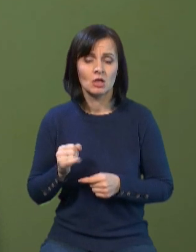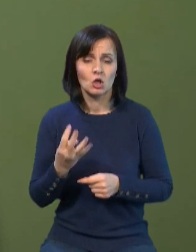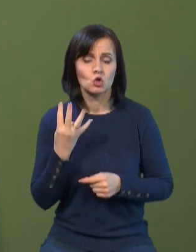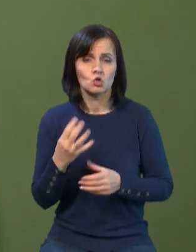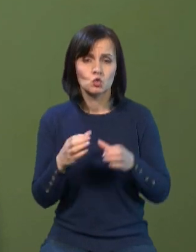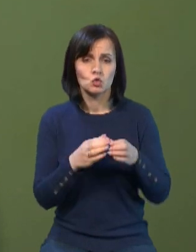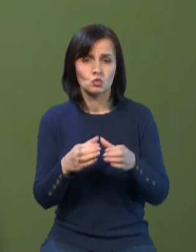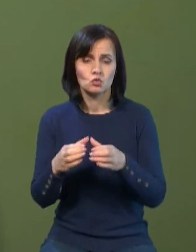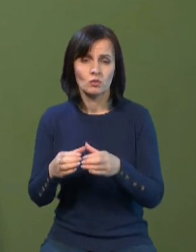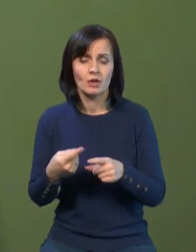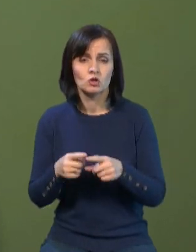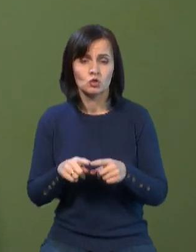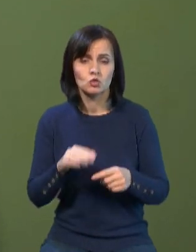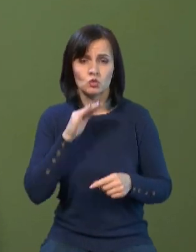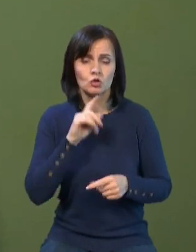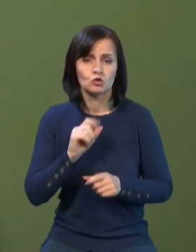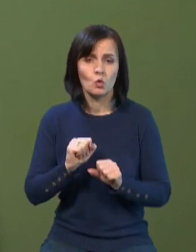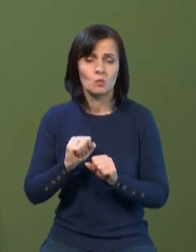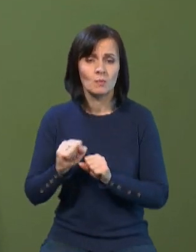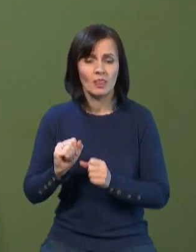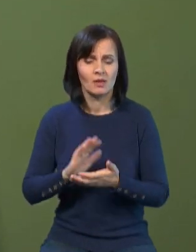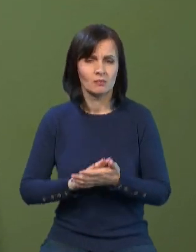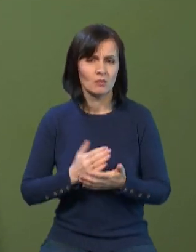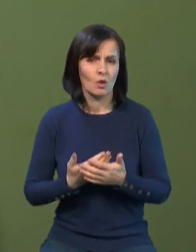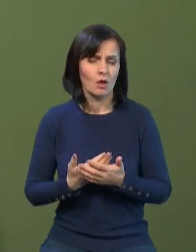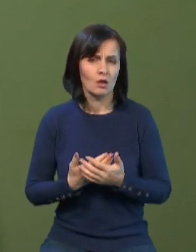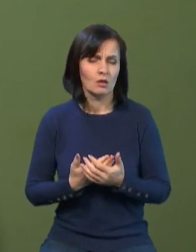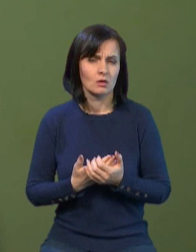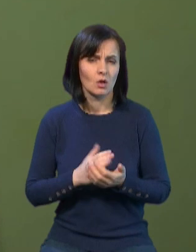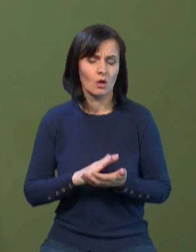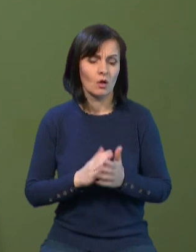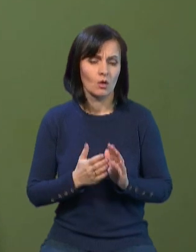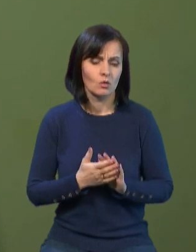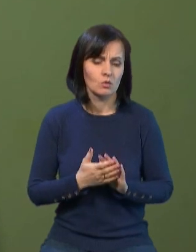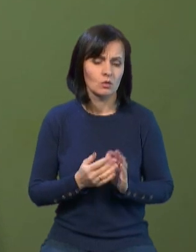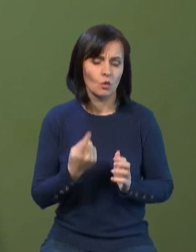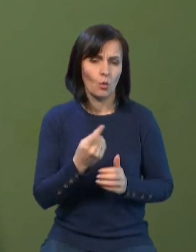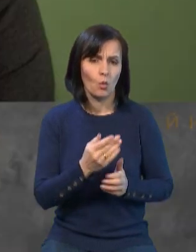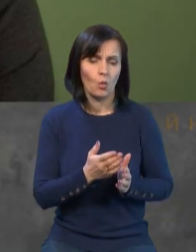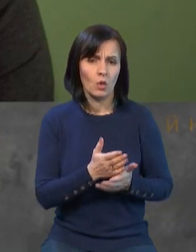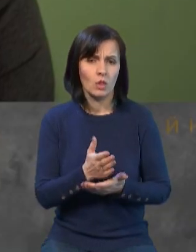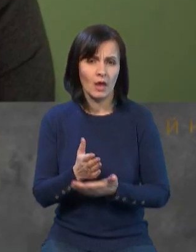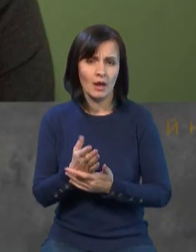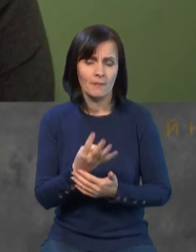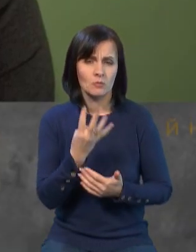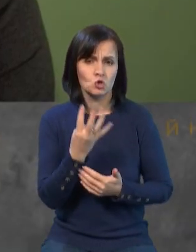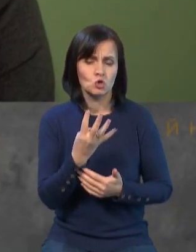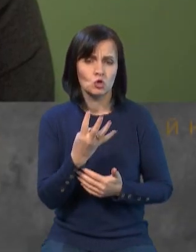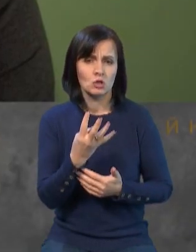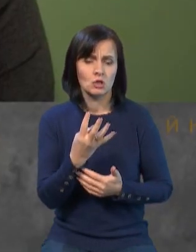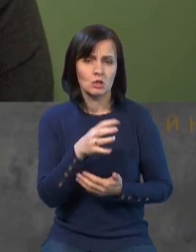цього достатньо для того, щоб захистити умовно з одного напрямку чотири об'єкти. Тобто,